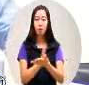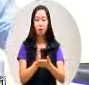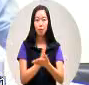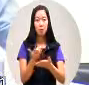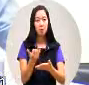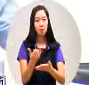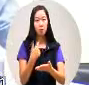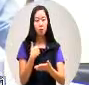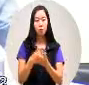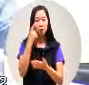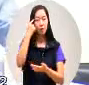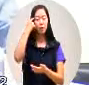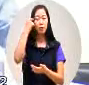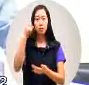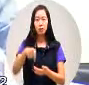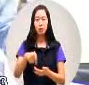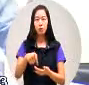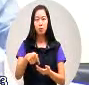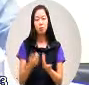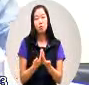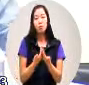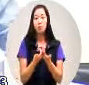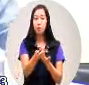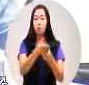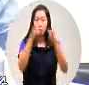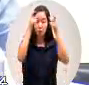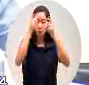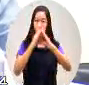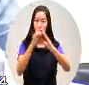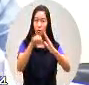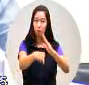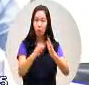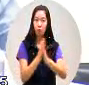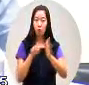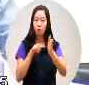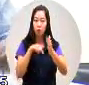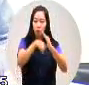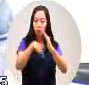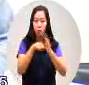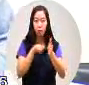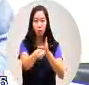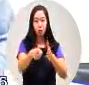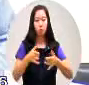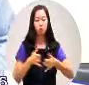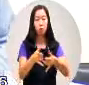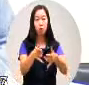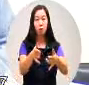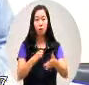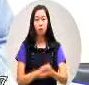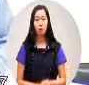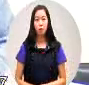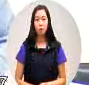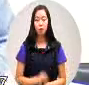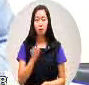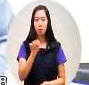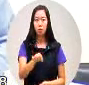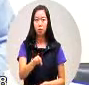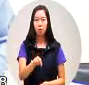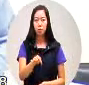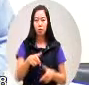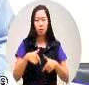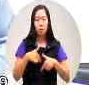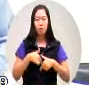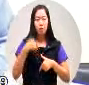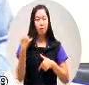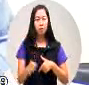我的感觉认为反正这个是在高雄市院侠市的道路中央会不会有这个心态